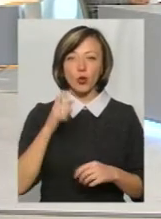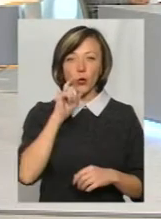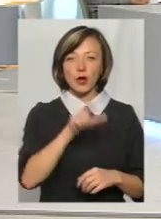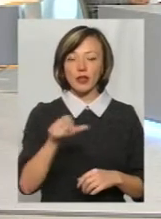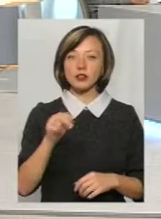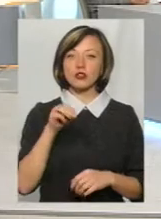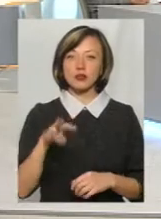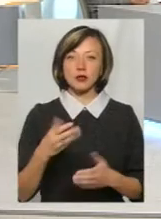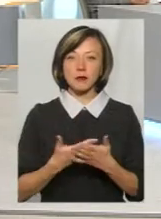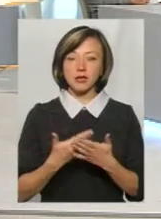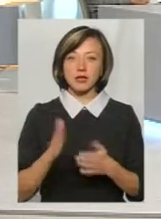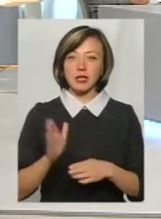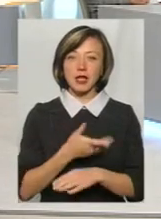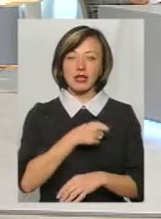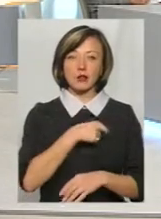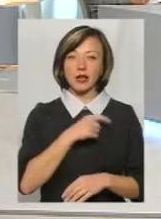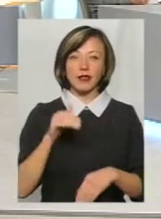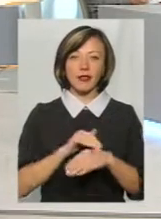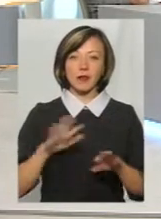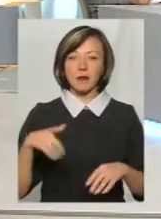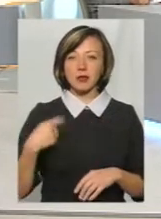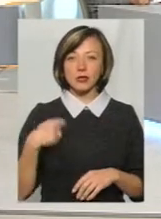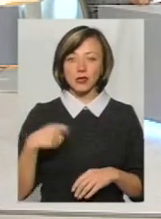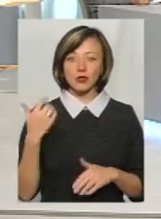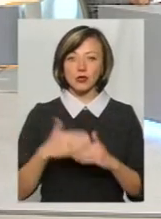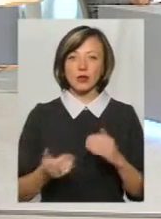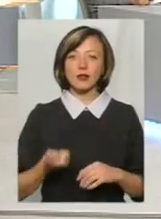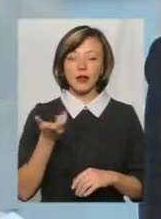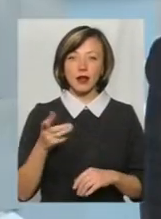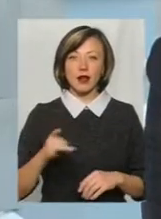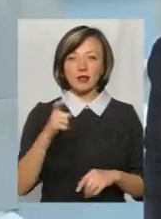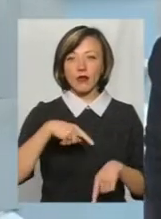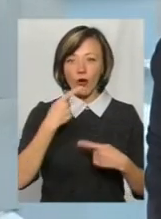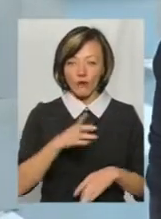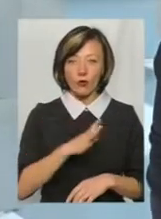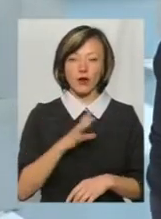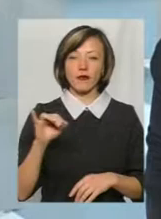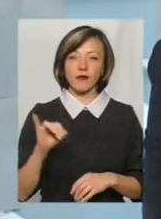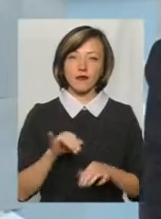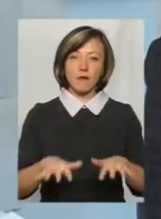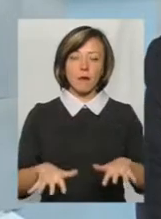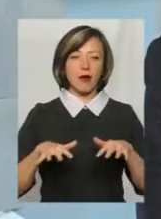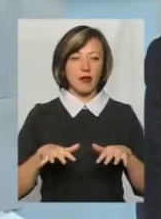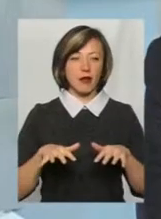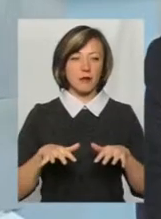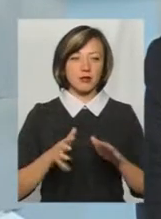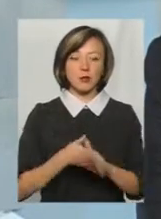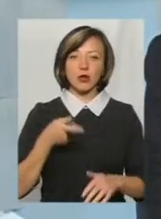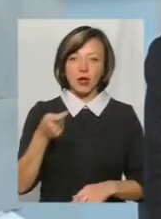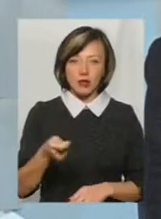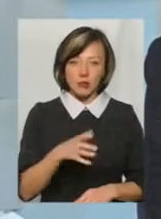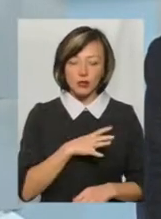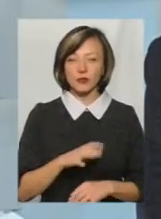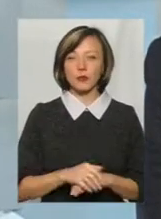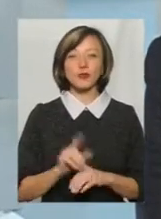наприклад, зняття депутатської недоторканісті, про яку там президент вже декілька разів говорив і в парламент подання вносив.